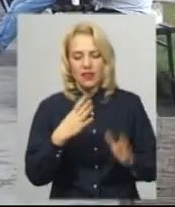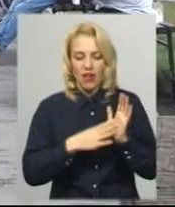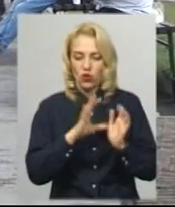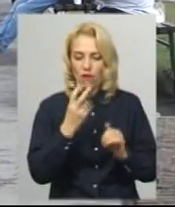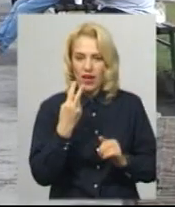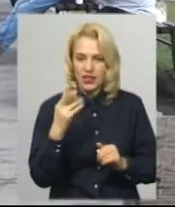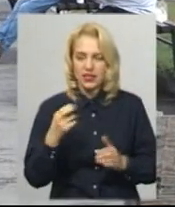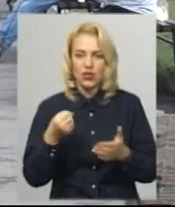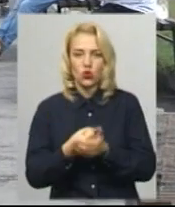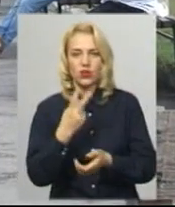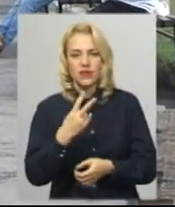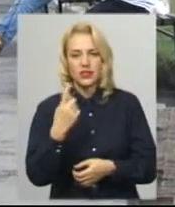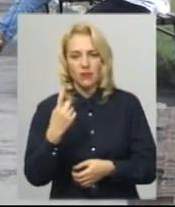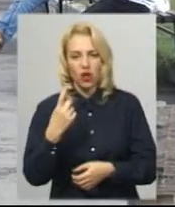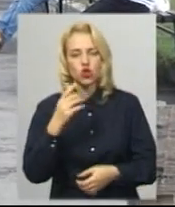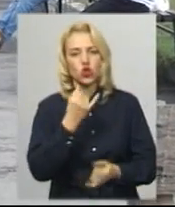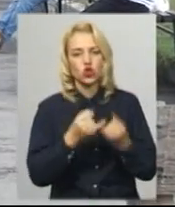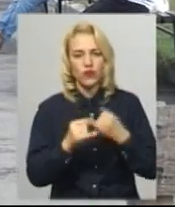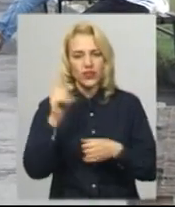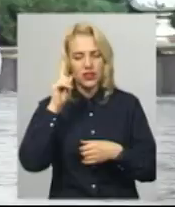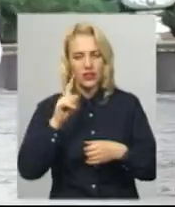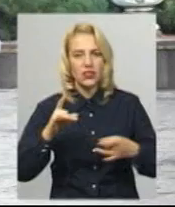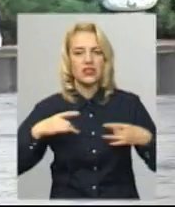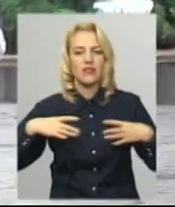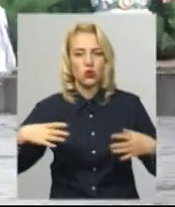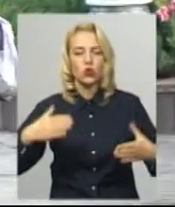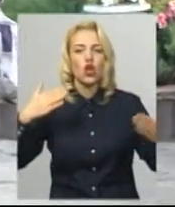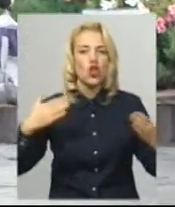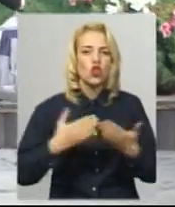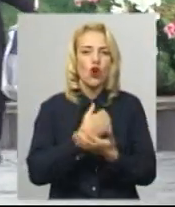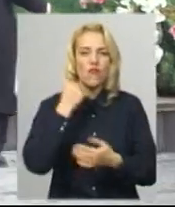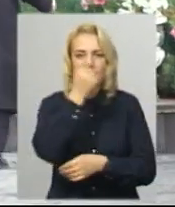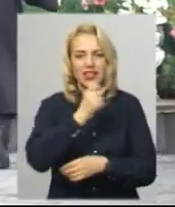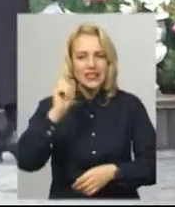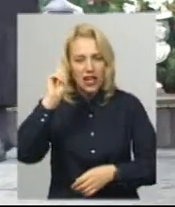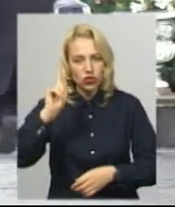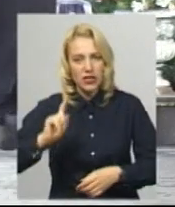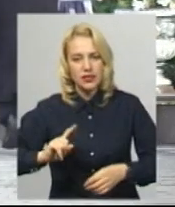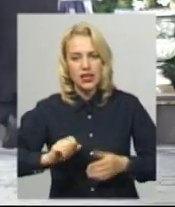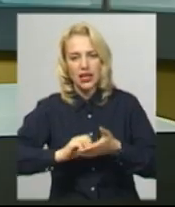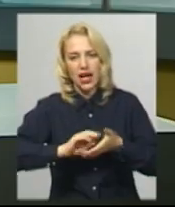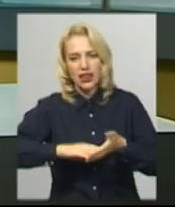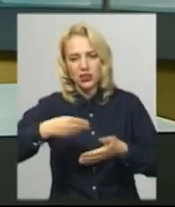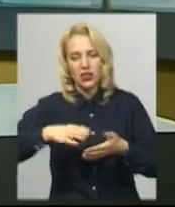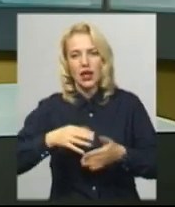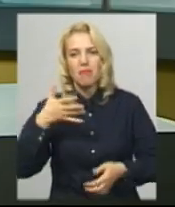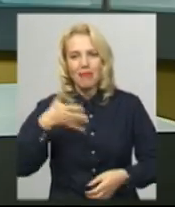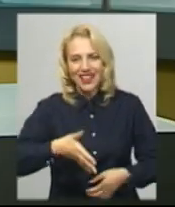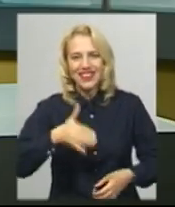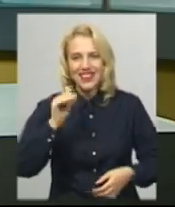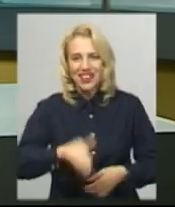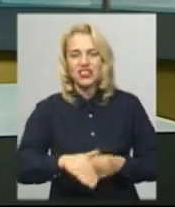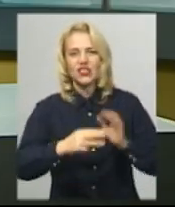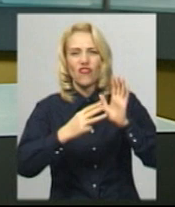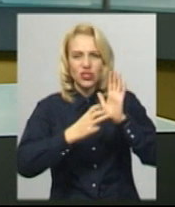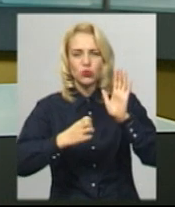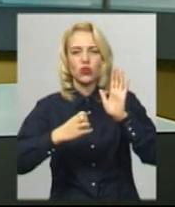жовтня євреї всього світу святкують Новий рік за юдейським календарем. Цього разу вони визначають ювілейний 5780